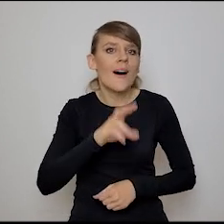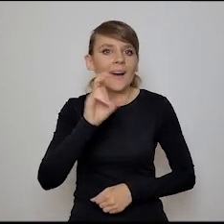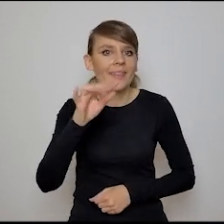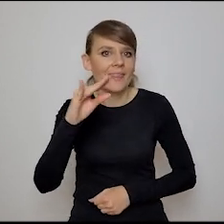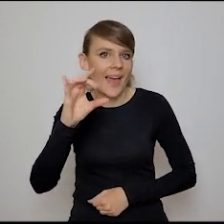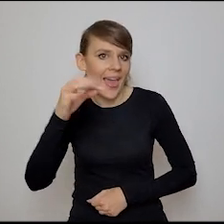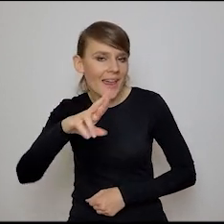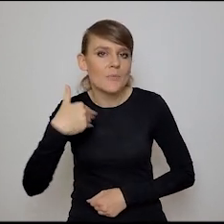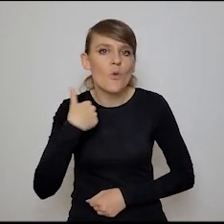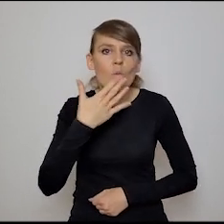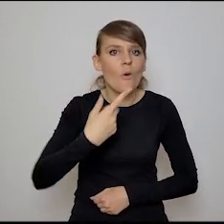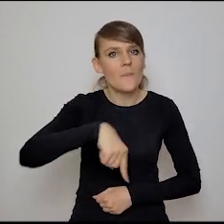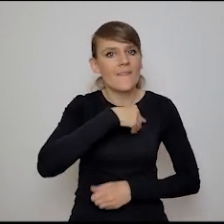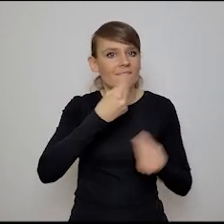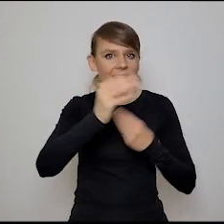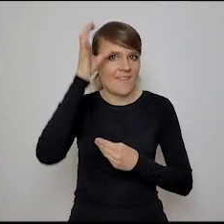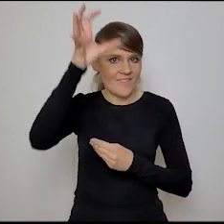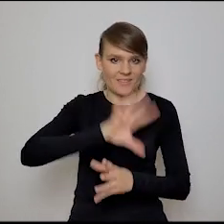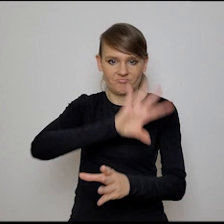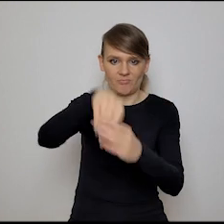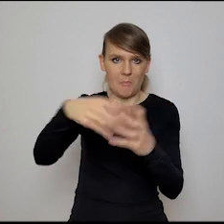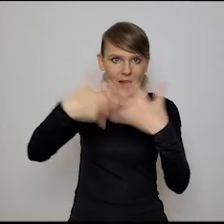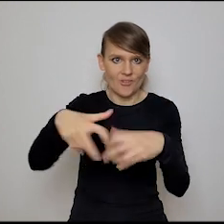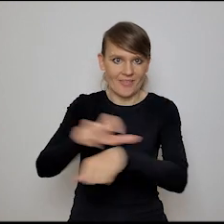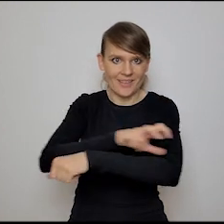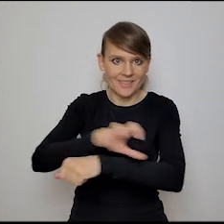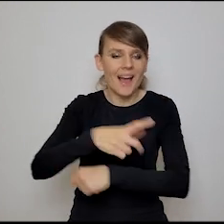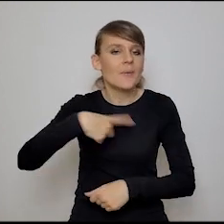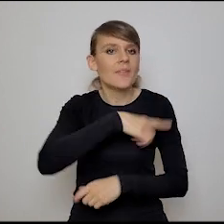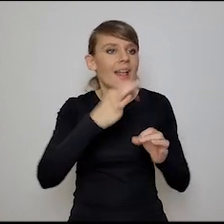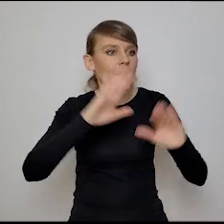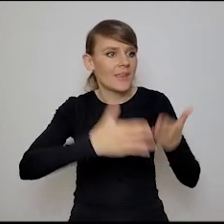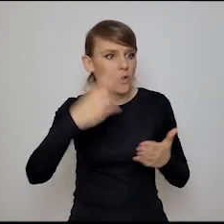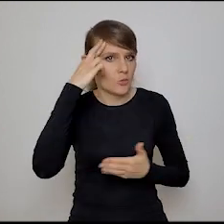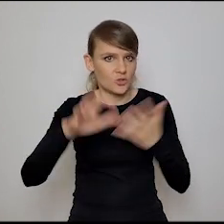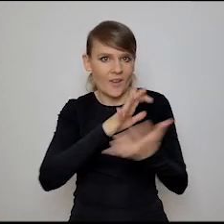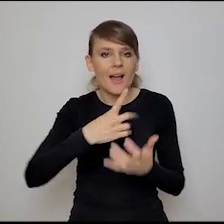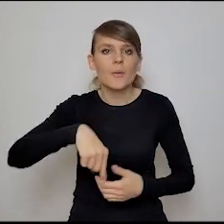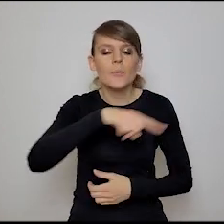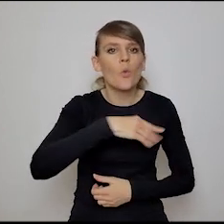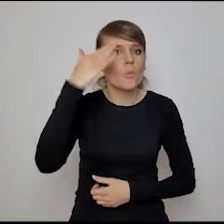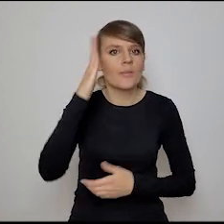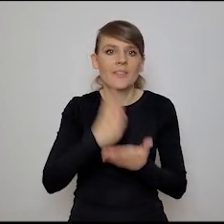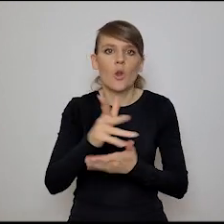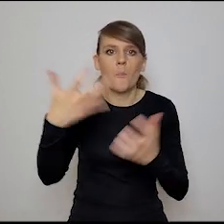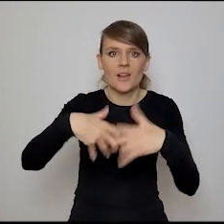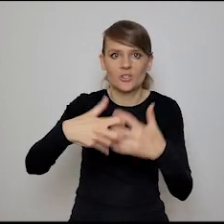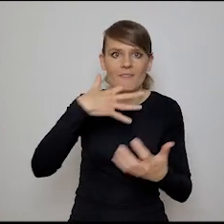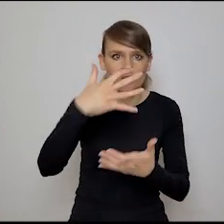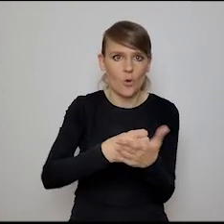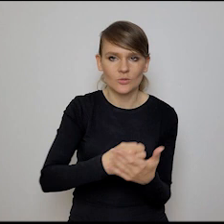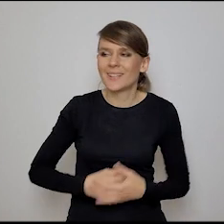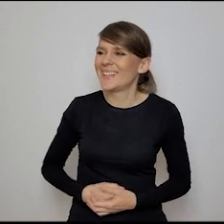zamykamy coraz więcej wiedzy w maszynach, w technice i coraz mniej rozumiemy świat, bo my umiemy tylko się nimi posługiwać.